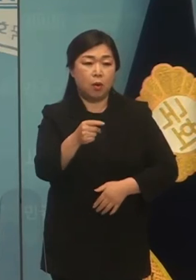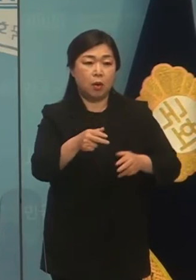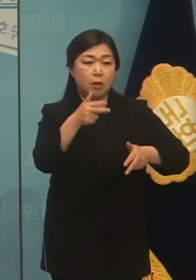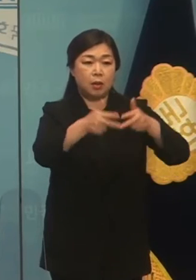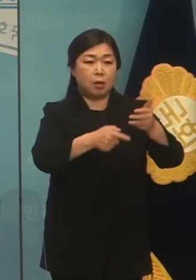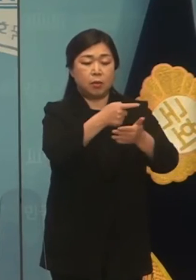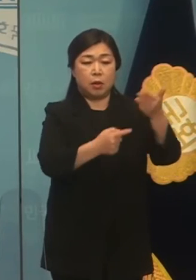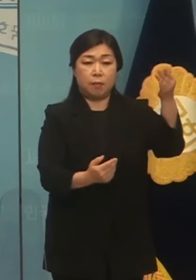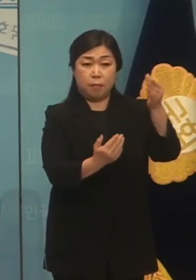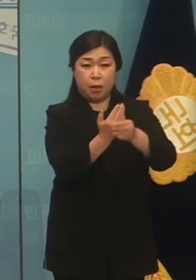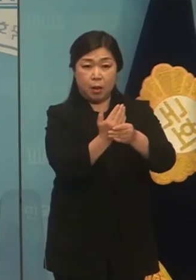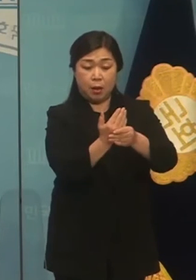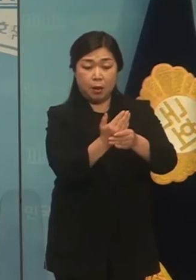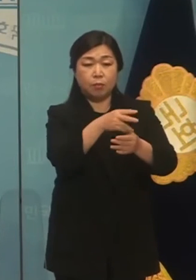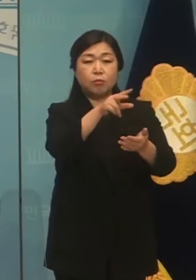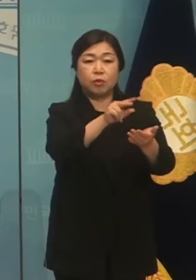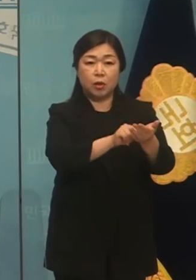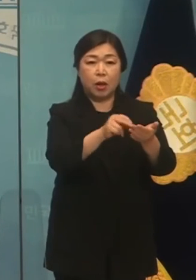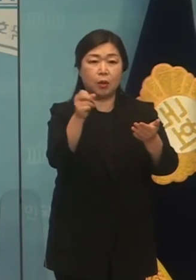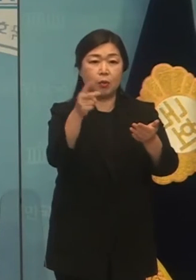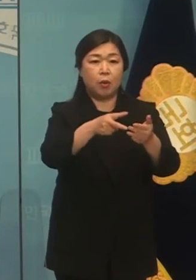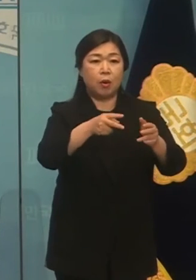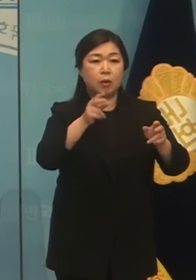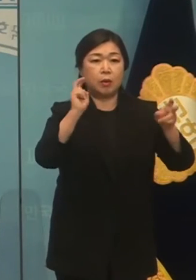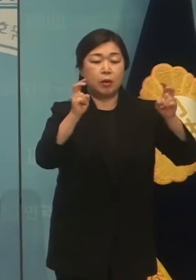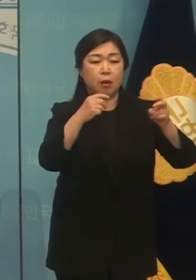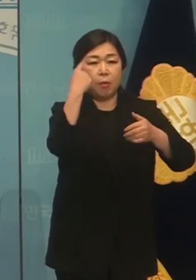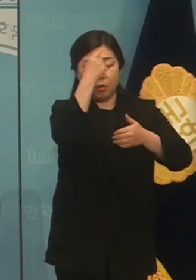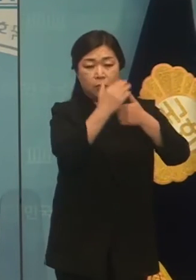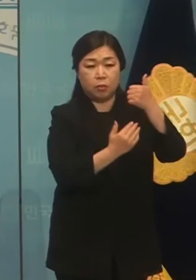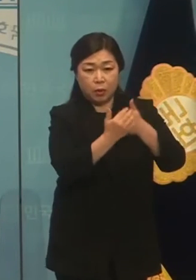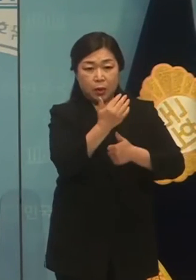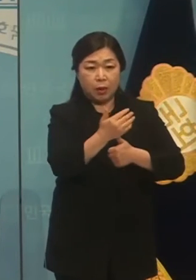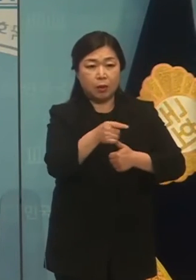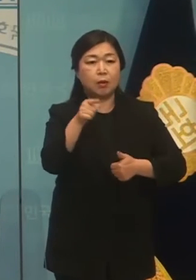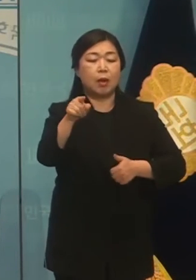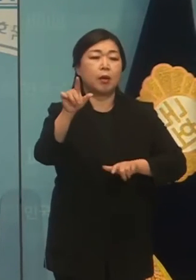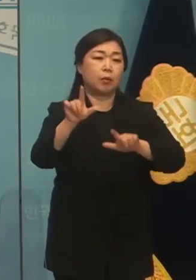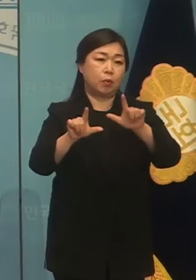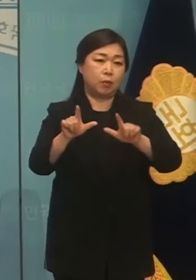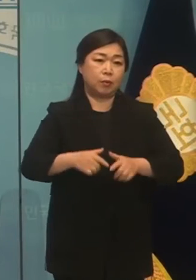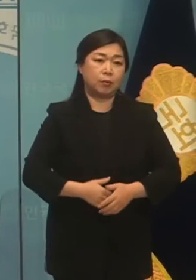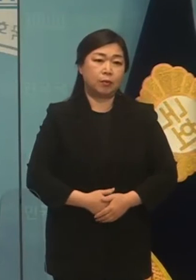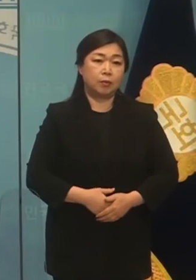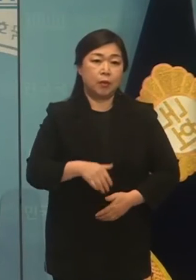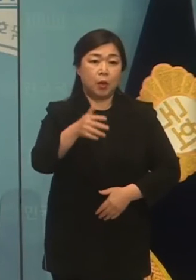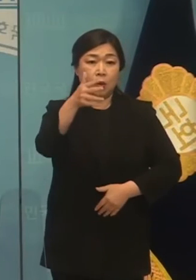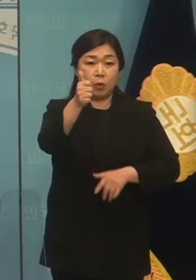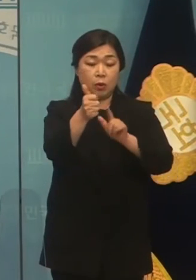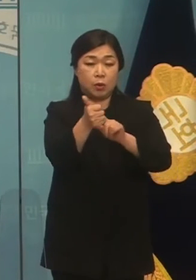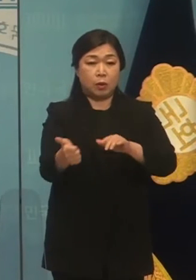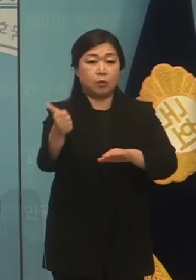기업가치를 현재에 하락시킨 장본인입니다. 최회장이 취임한 지 취임한